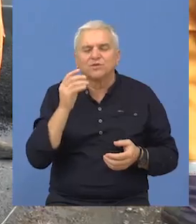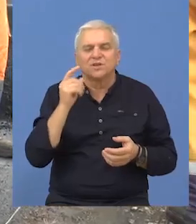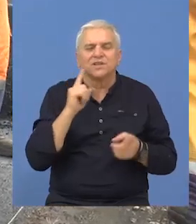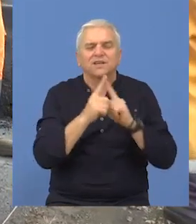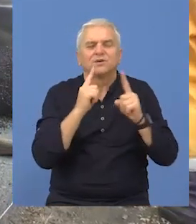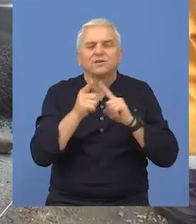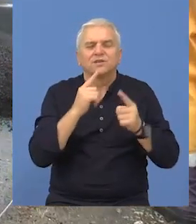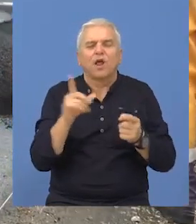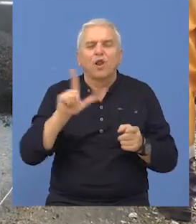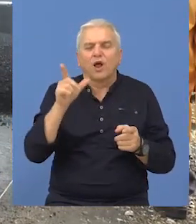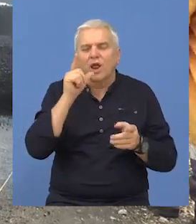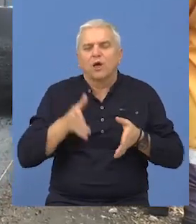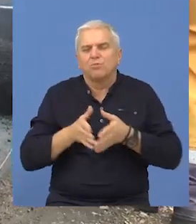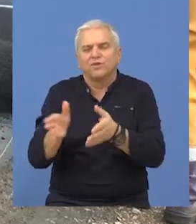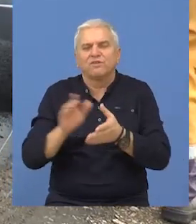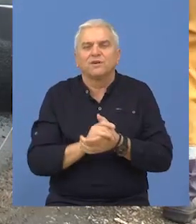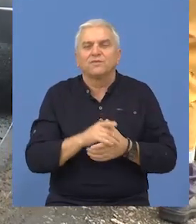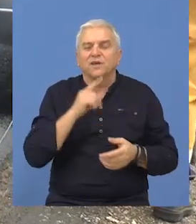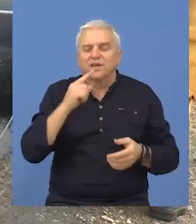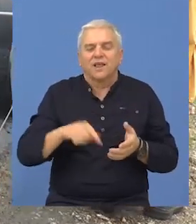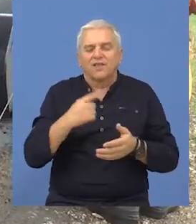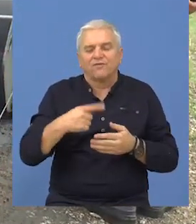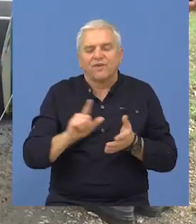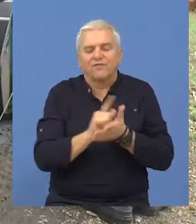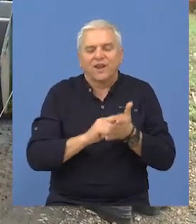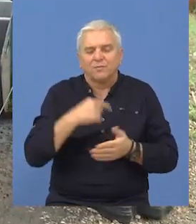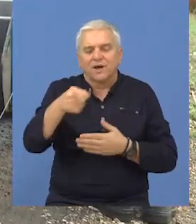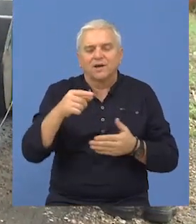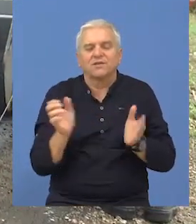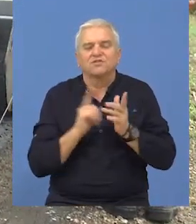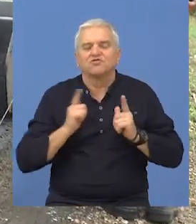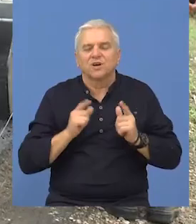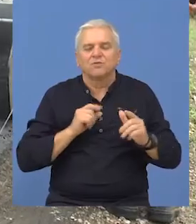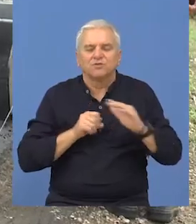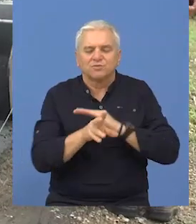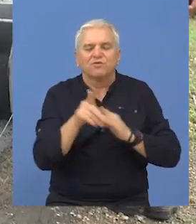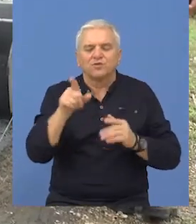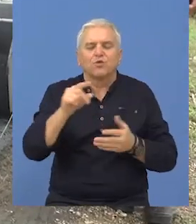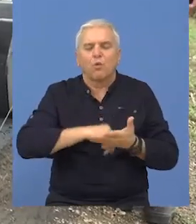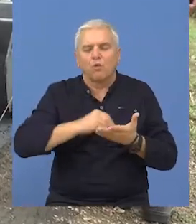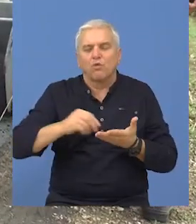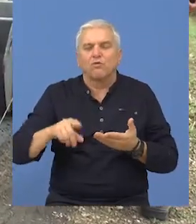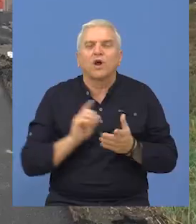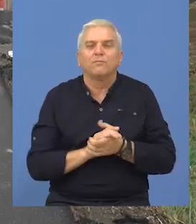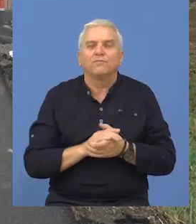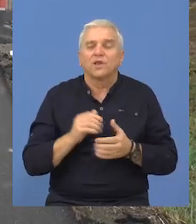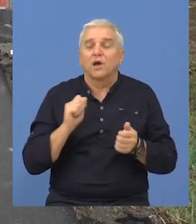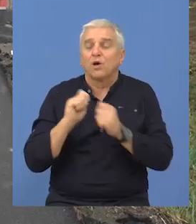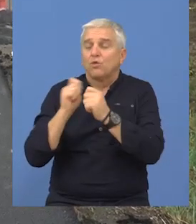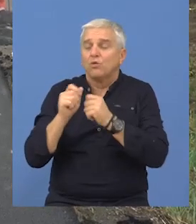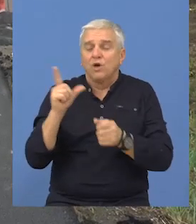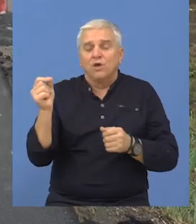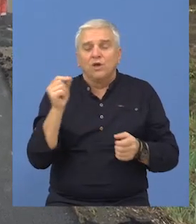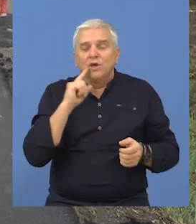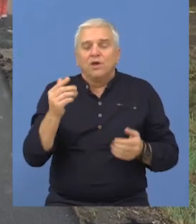poboljšanja saobraćene lokalne infrastrukture i u narednom periodu očekuje se realizacija tog ugovora. Također smo u